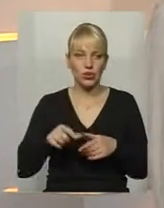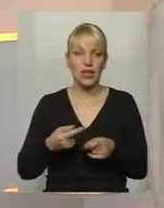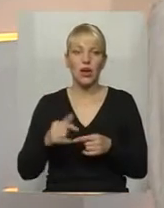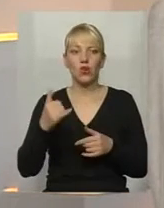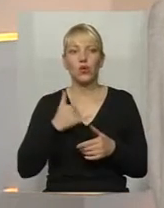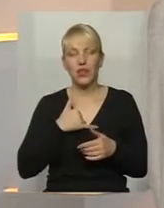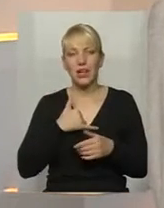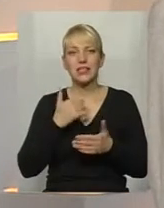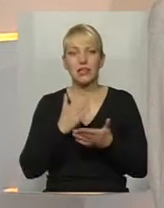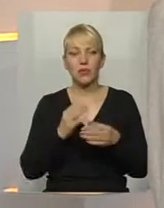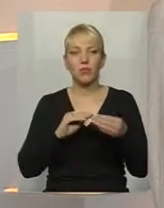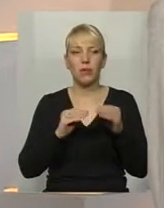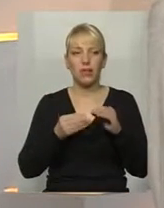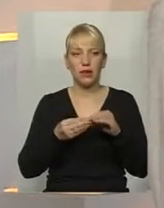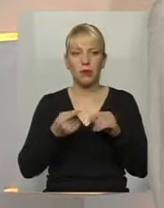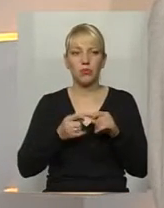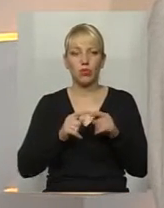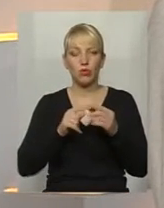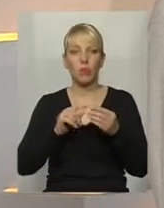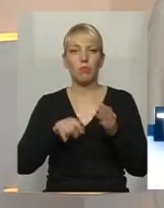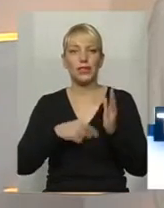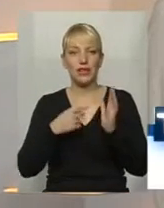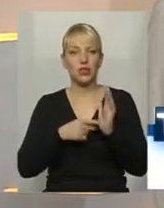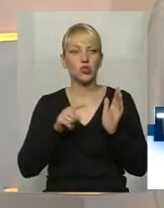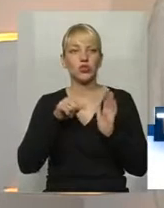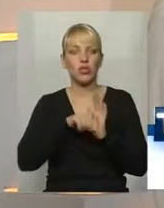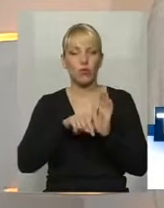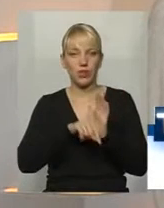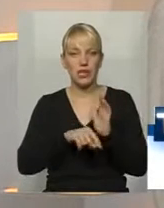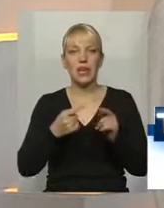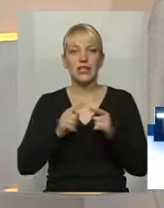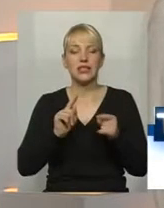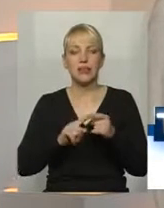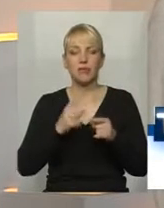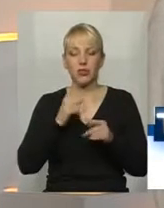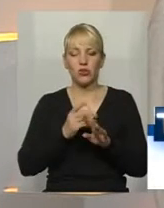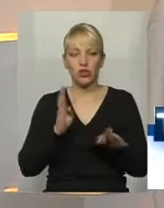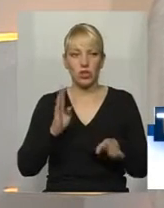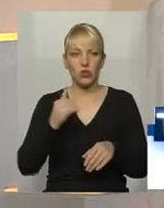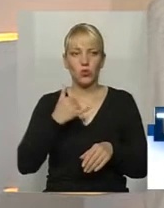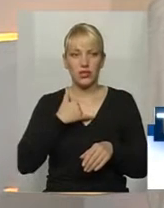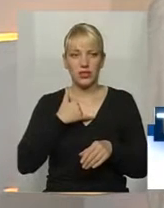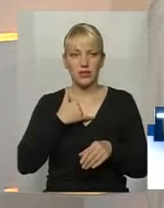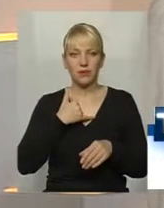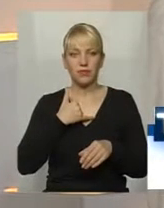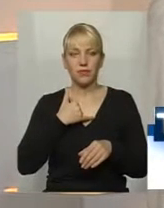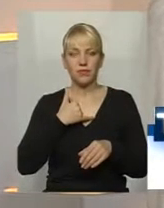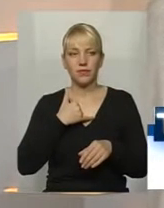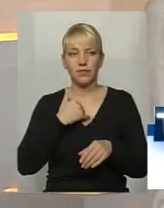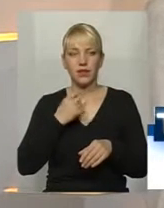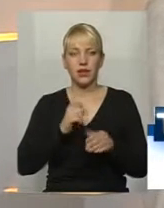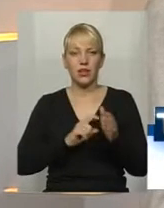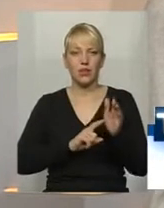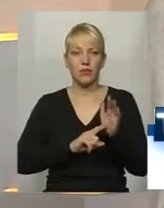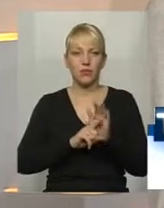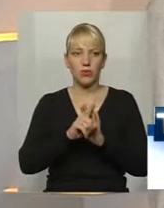класична проблема по цьому питанню, що я маю на увазі, це, в першу чергу, вона спочатку робиться, потім